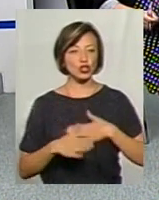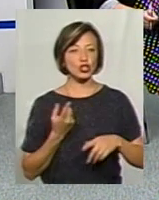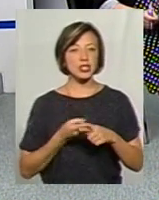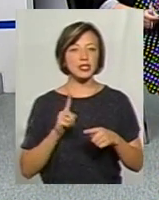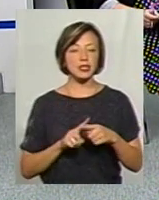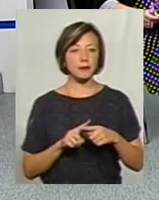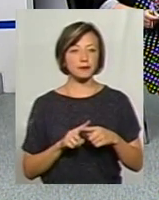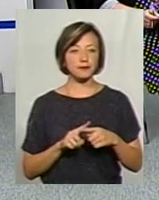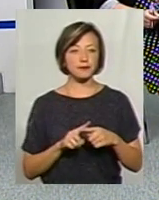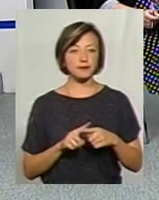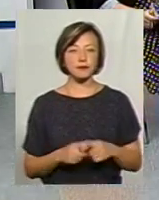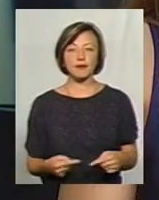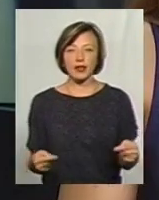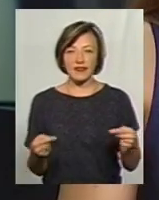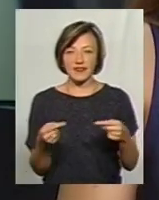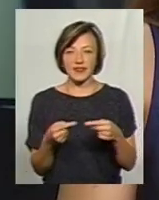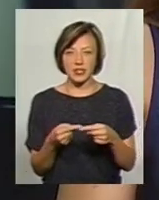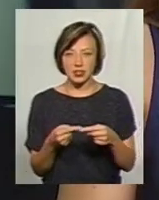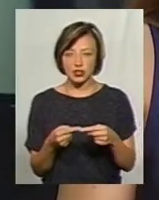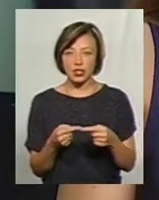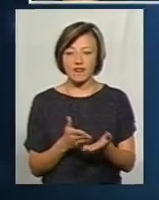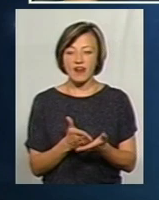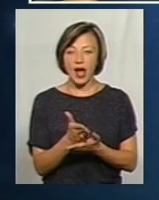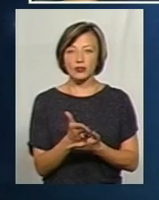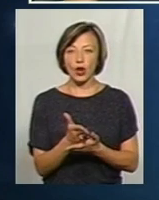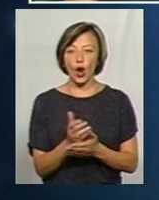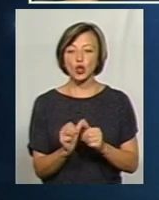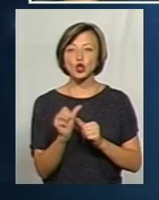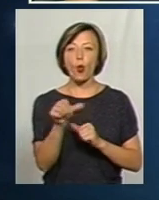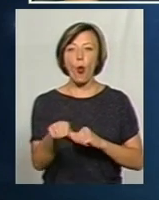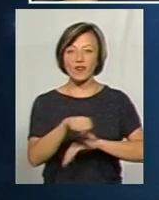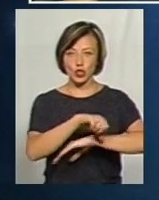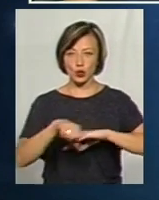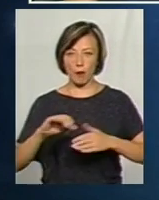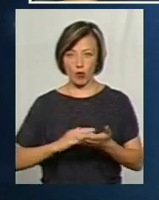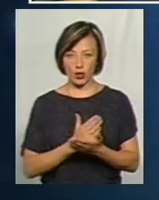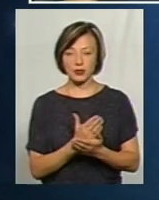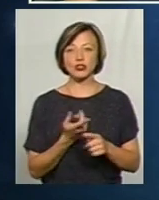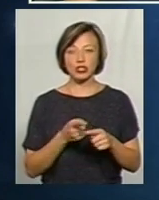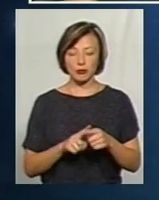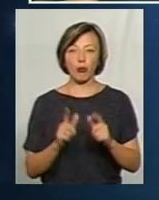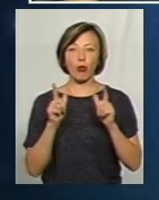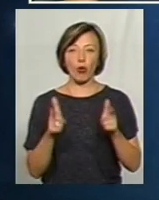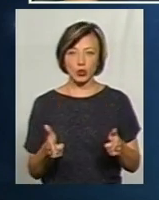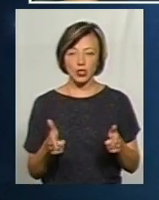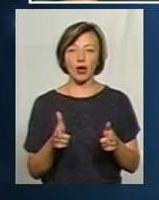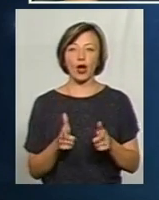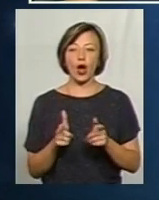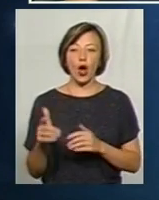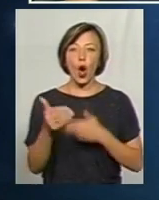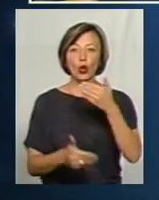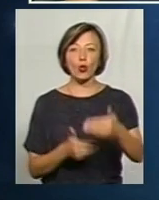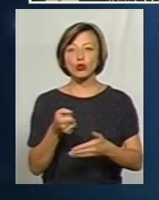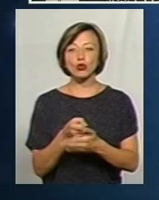визначення вектору зовнішньої політики, з чим погодилося, власне, суспільство, рух дійсно до